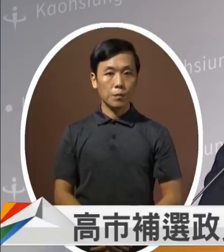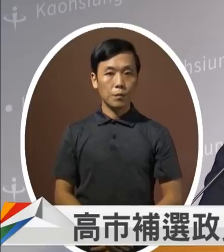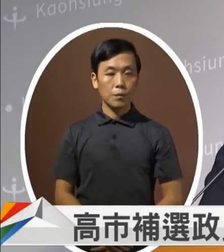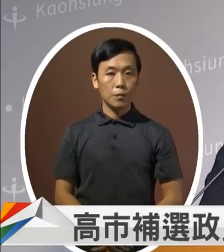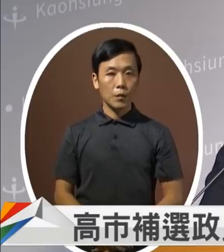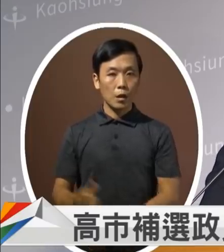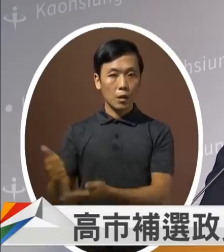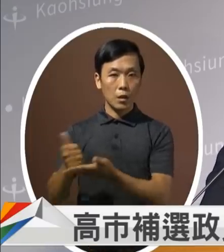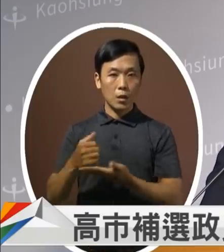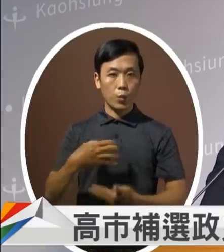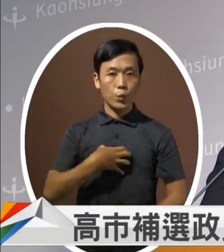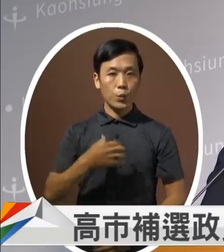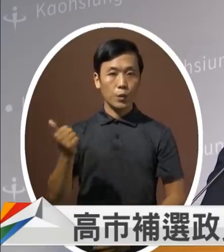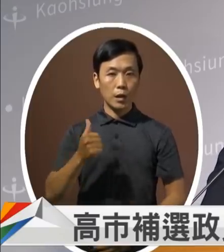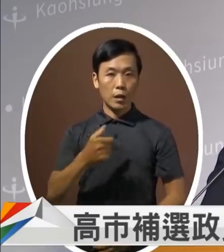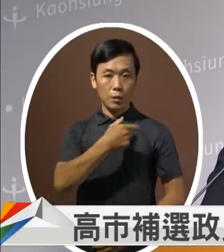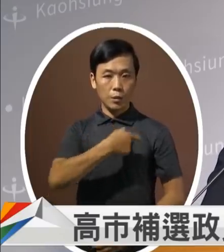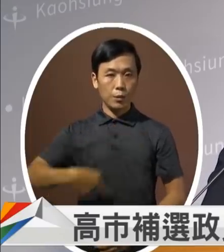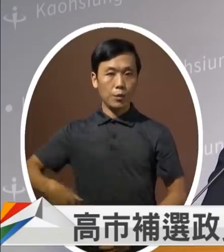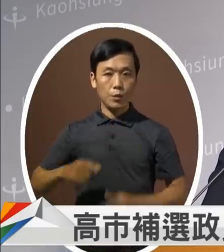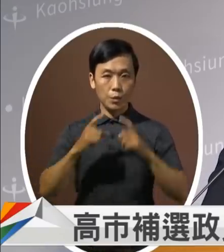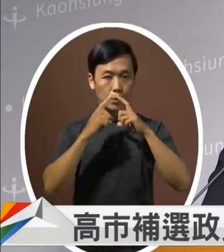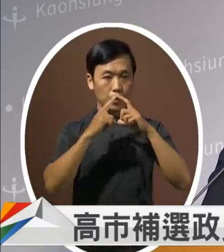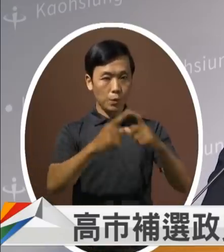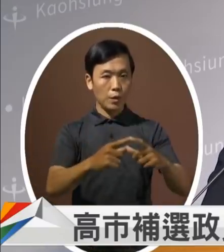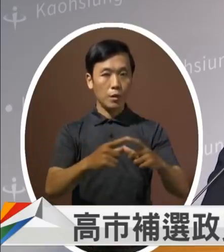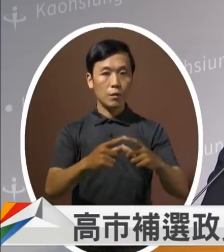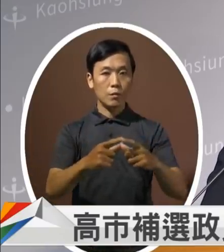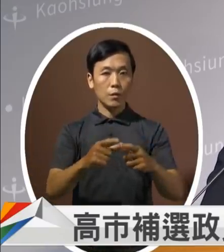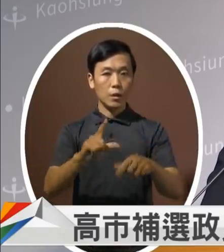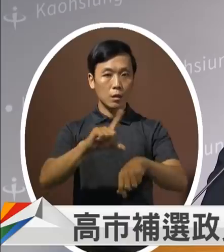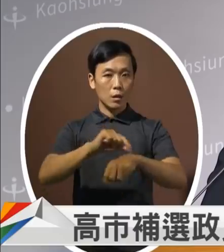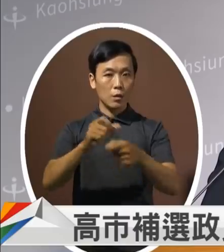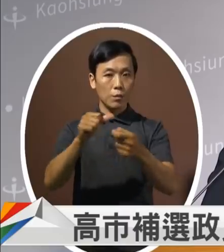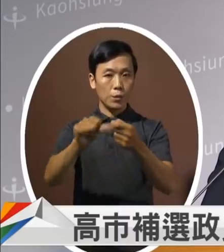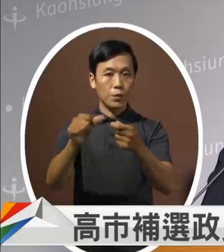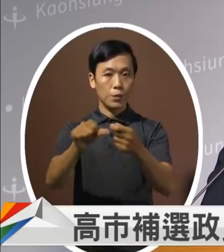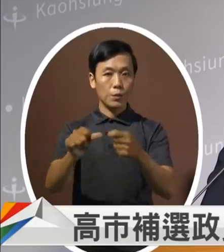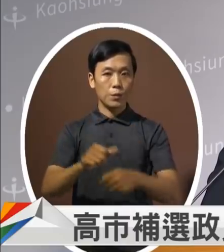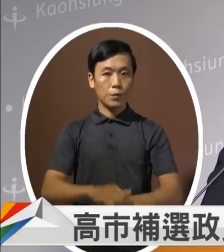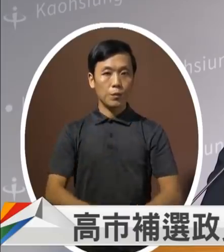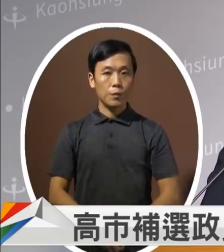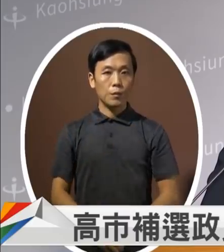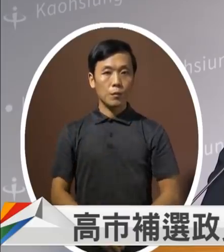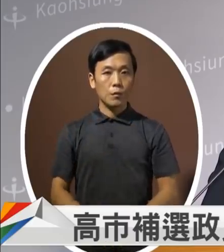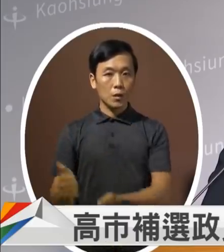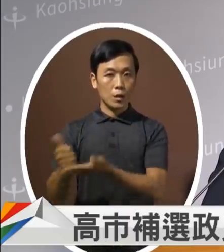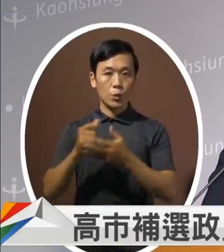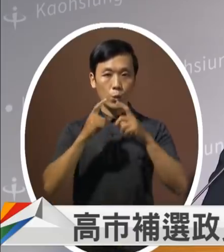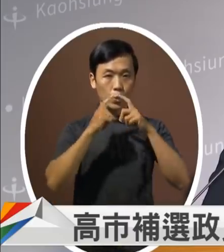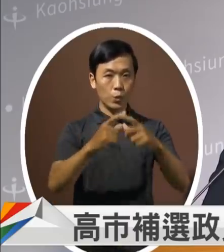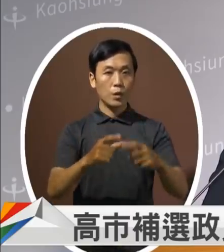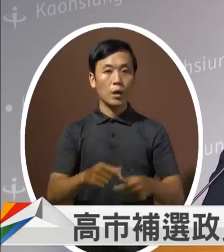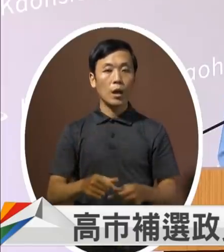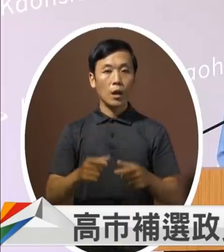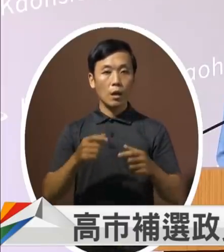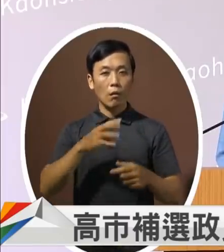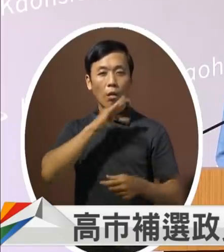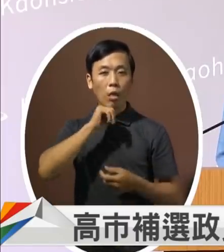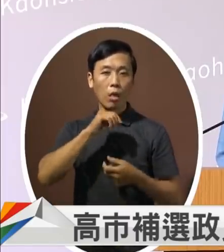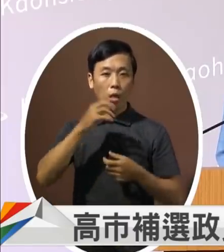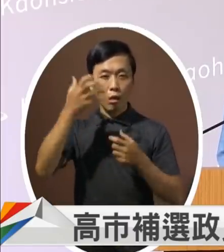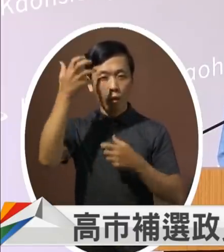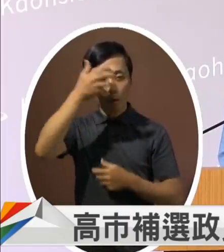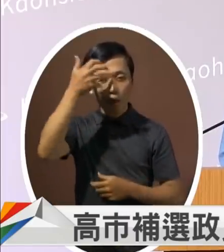请吴玉镇候选人回答时间五分钟请回答高零化社会